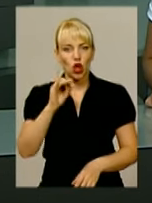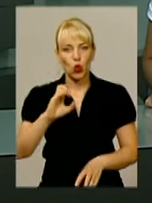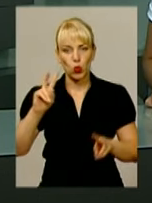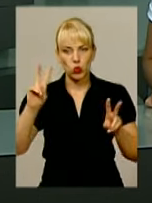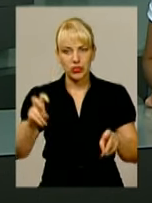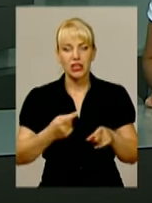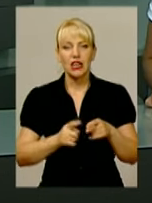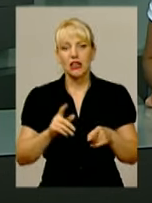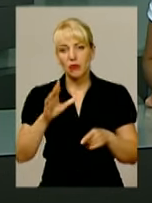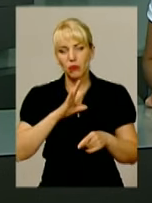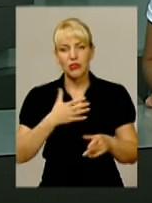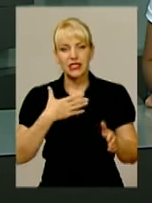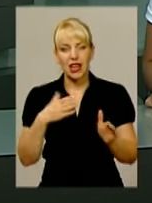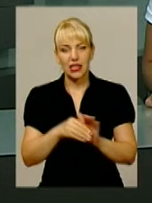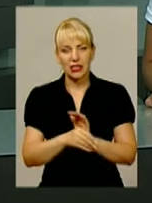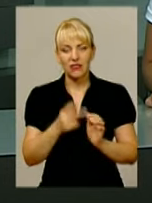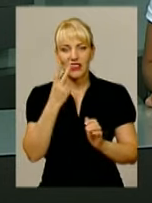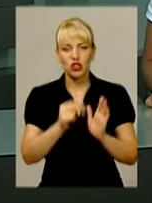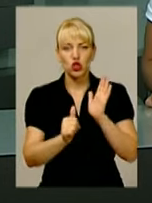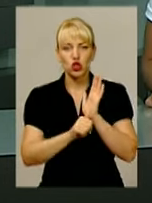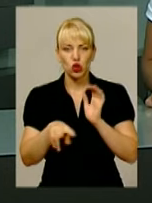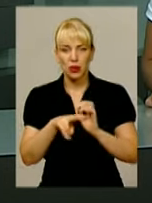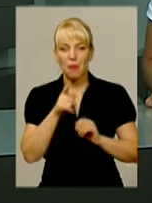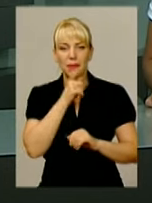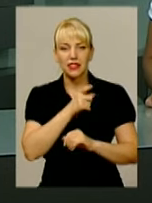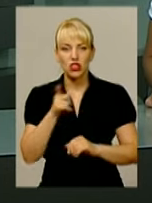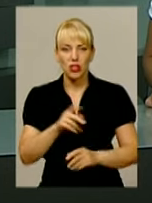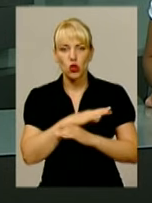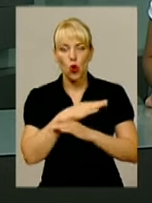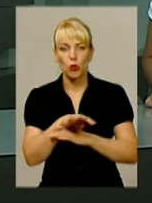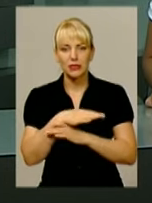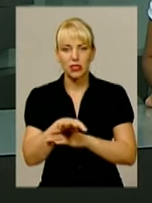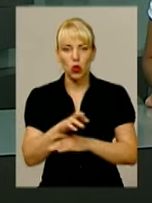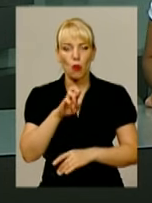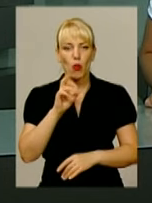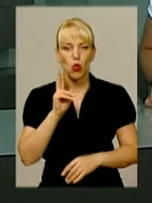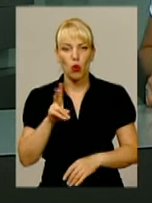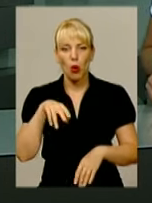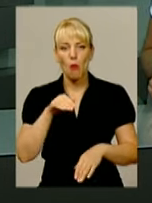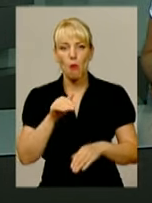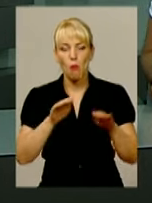листопада під час обстрілу блокпоста поблизу міста Райгородка. Луганської області.